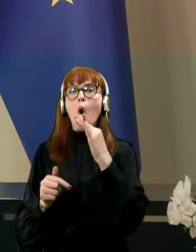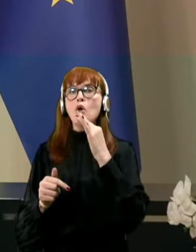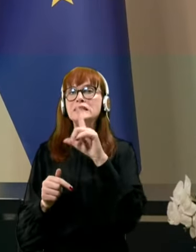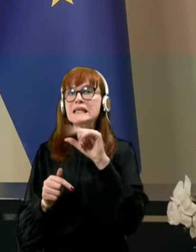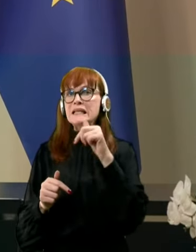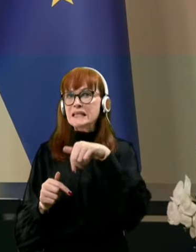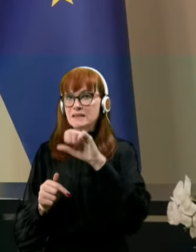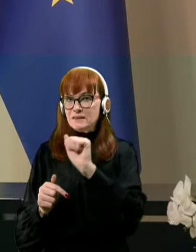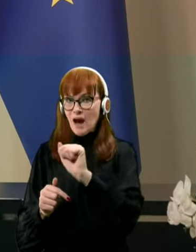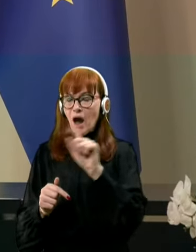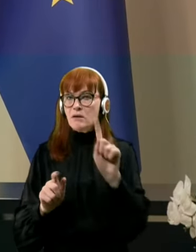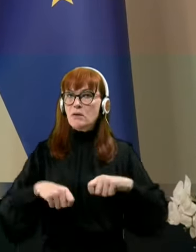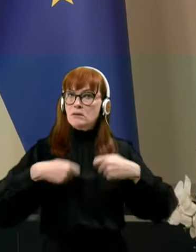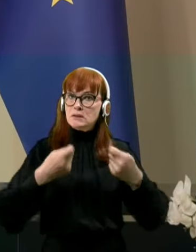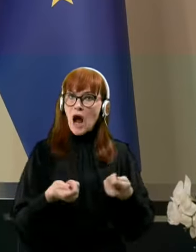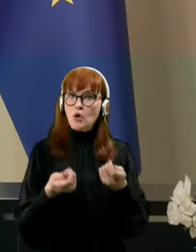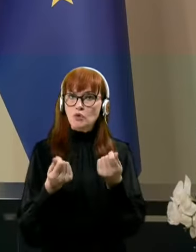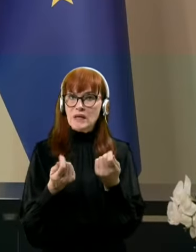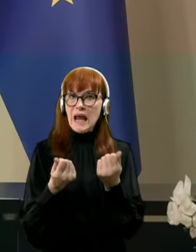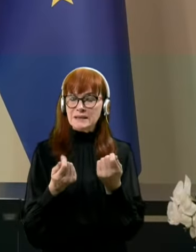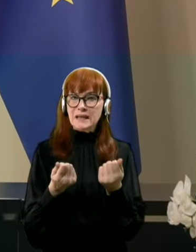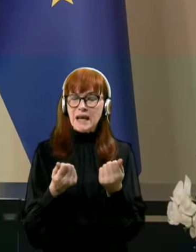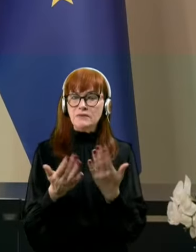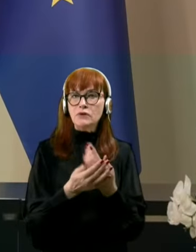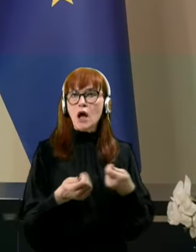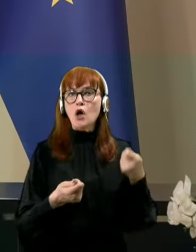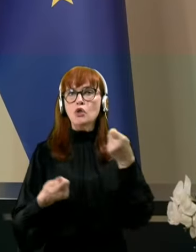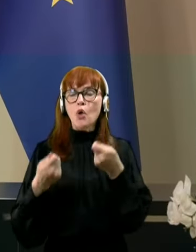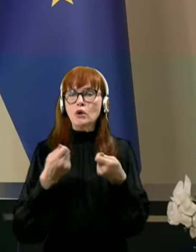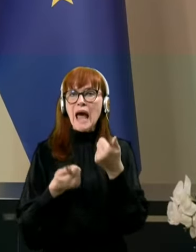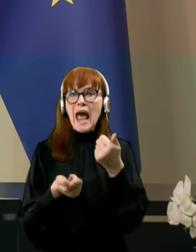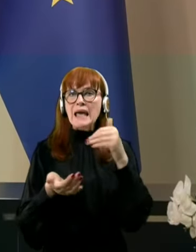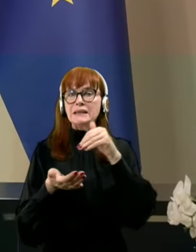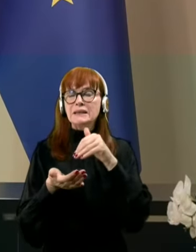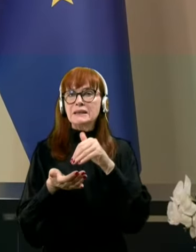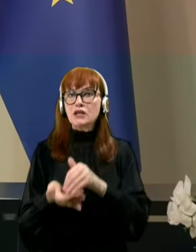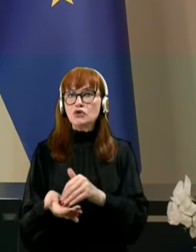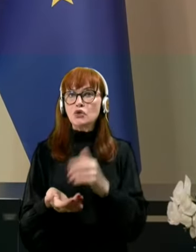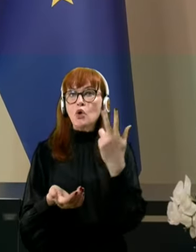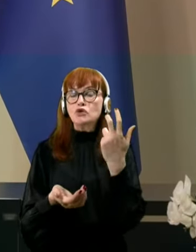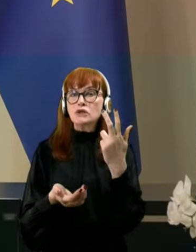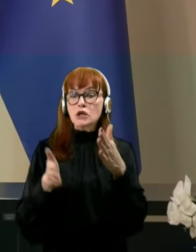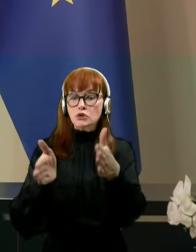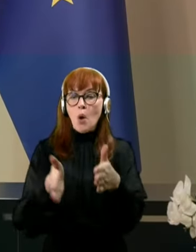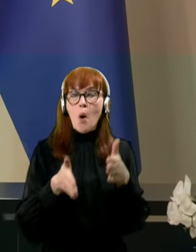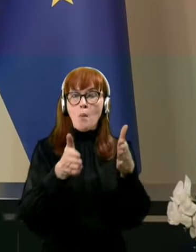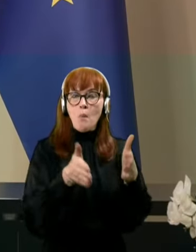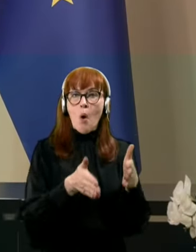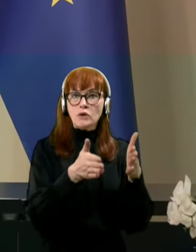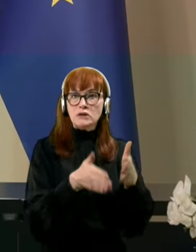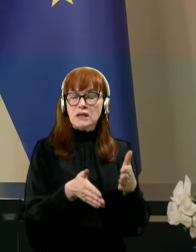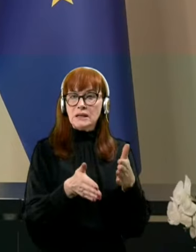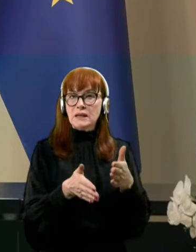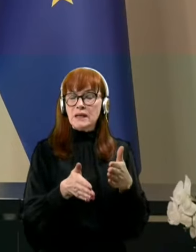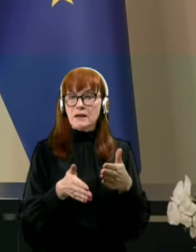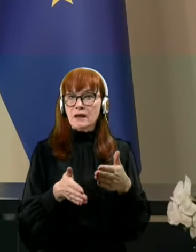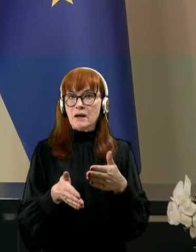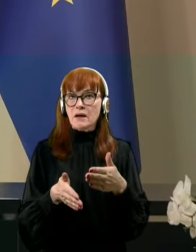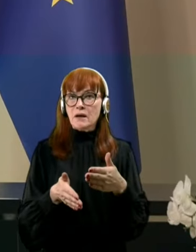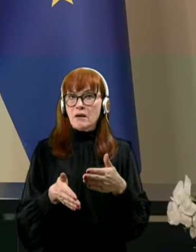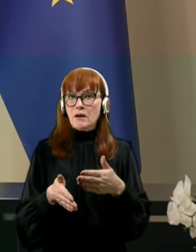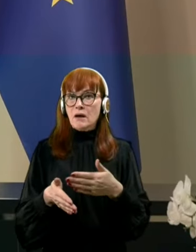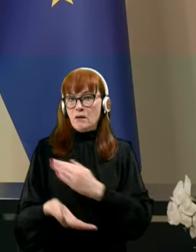zagotovila sredstva za dodatnih slabih 1.300 poslalnih kapacitet v domovih za starejše